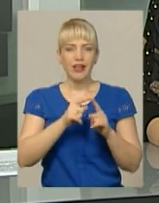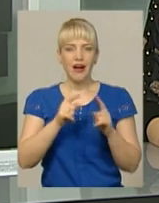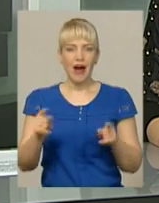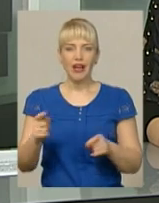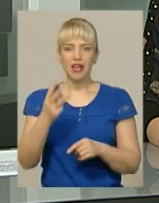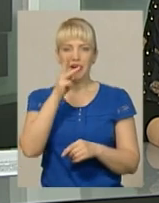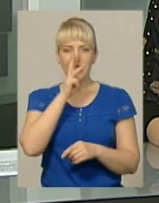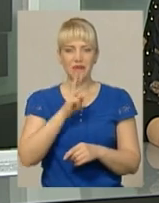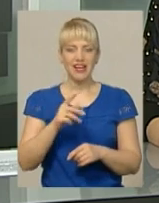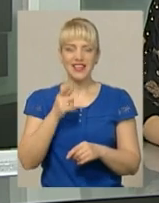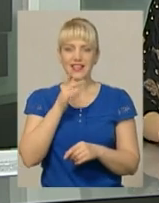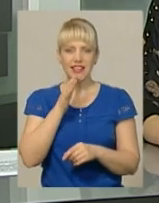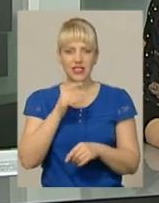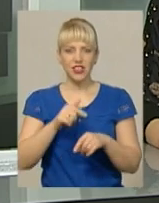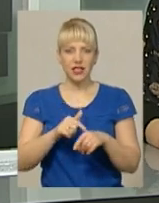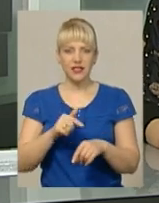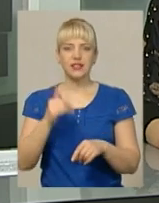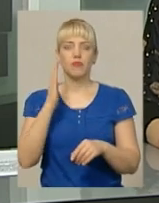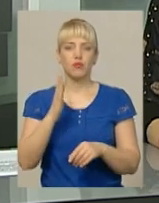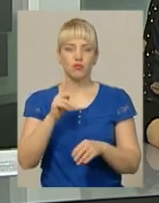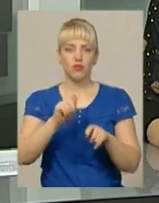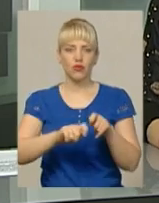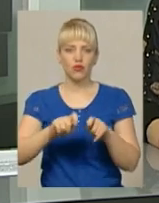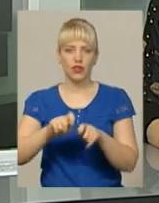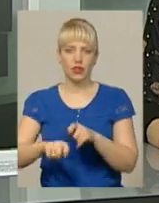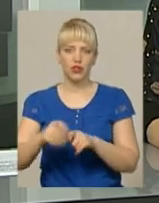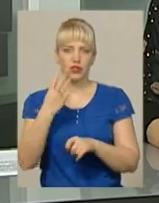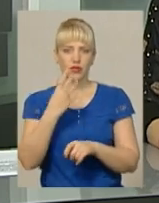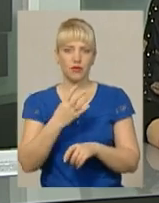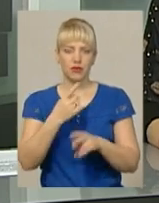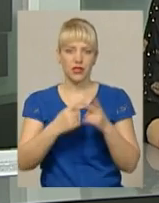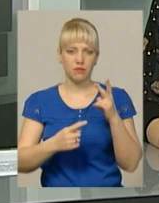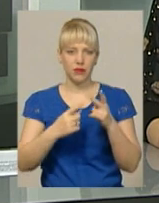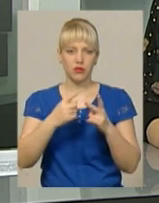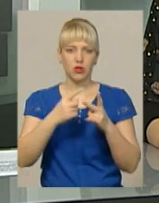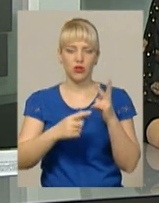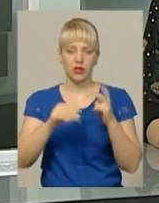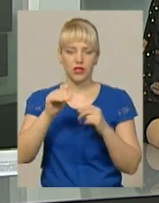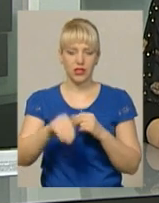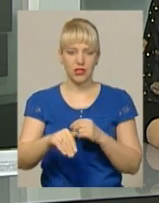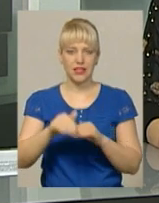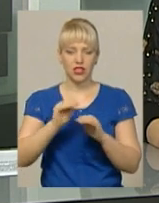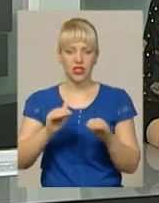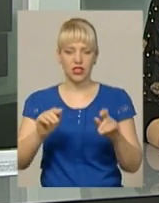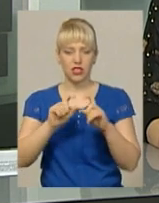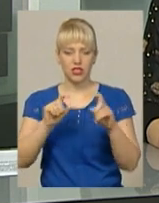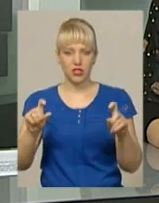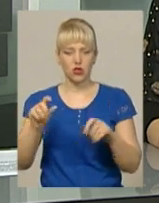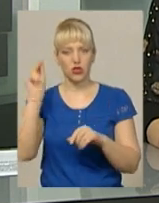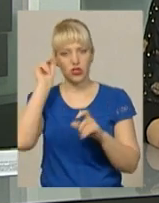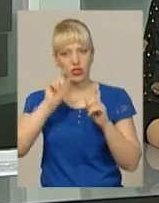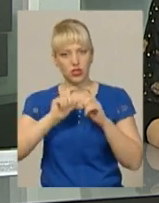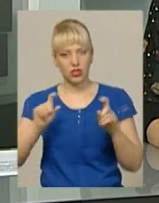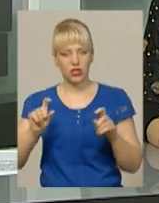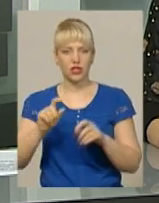місяці. За цей час фахівці ДСНС області перевірять майже півтори тисячі дитячих садочків, шкіл, лікарень та торговельно-розважальних